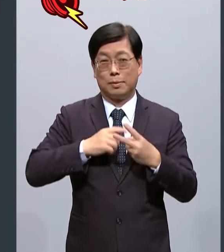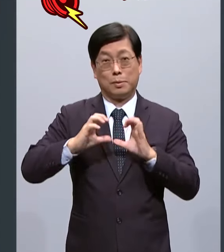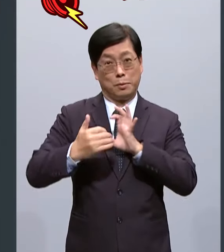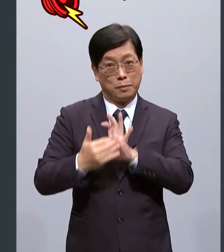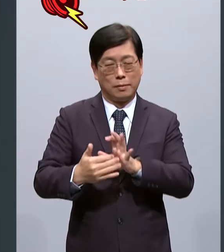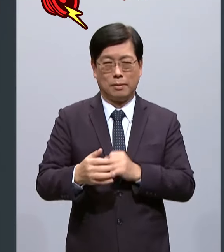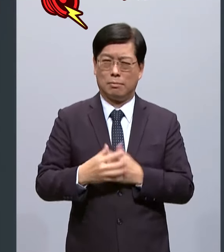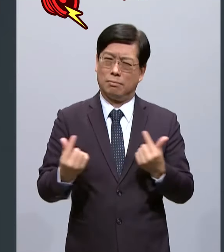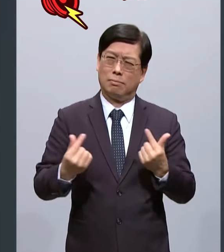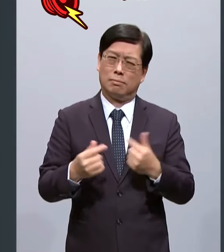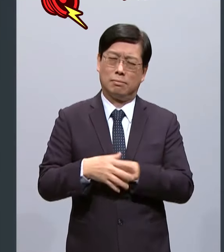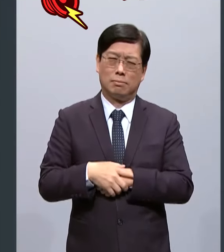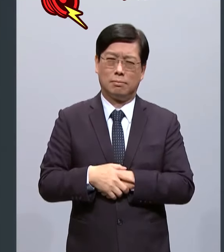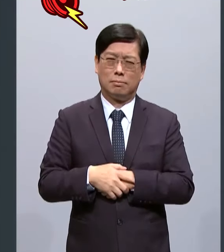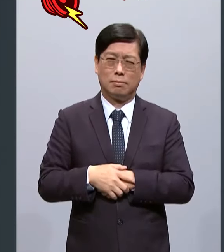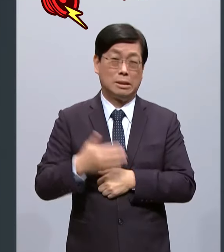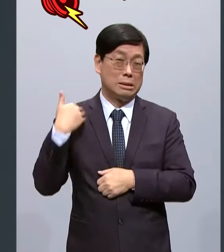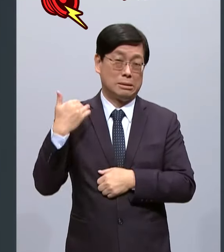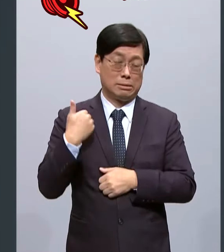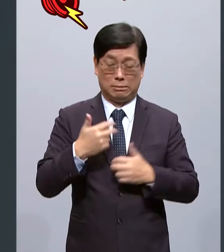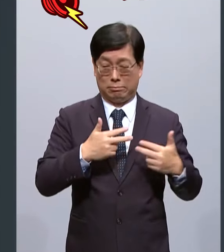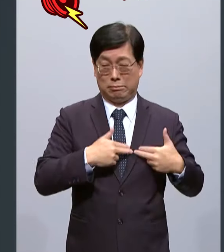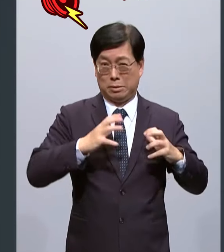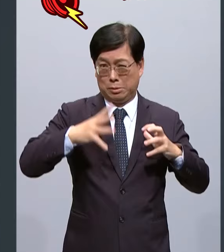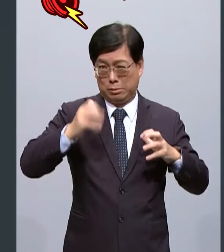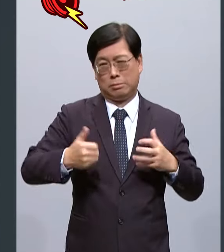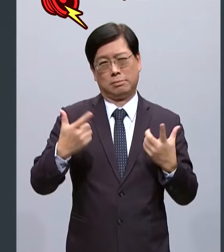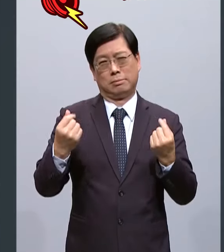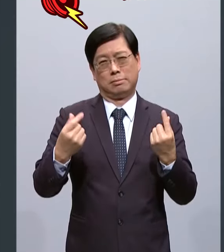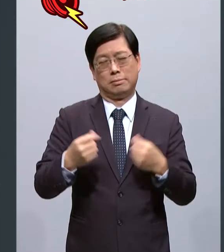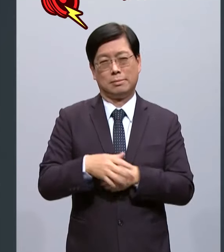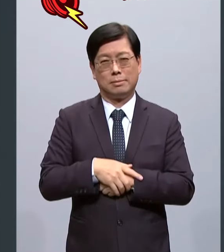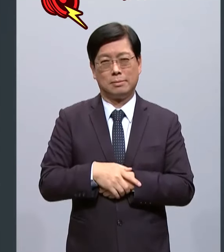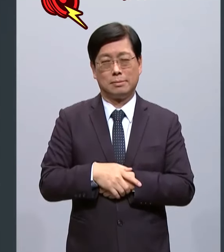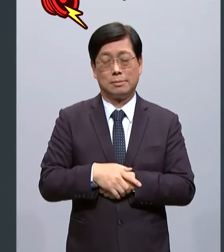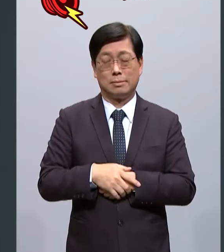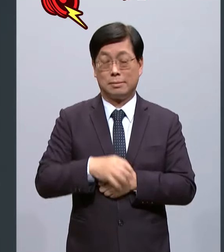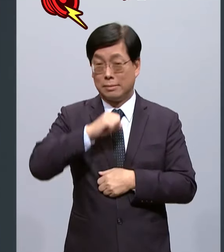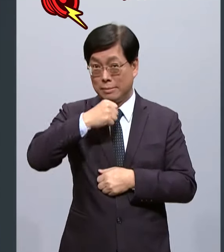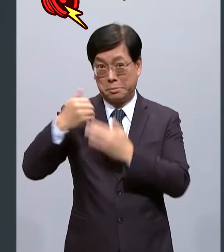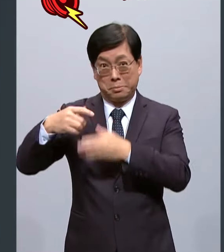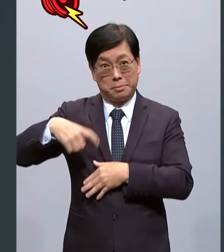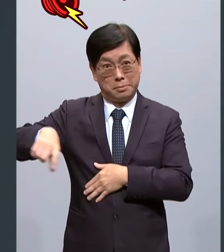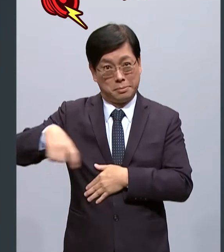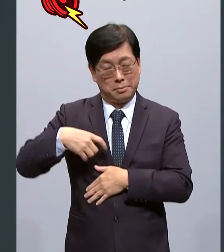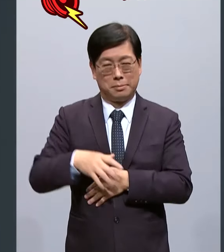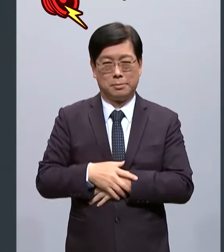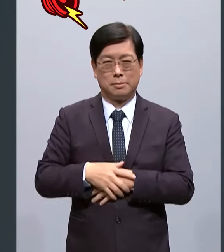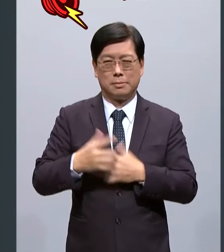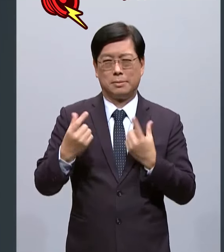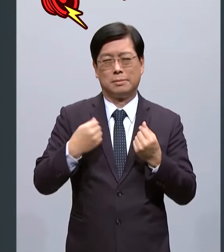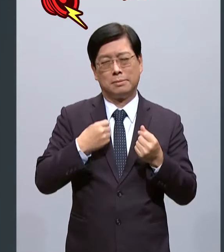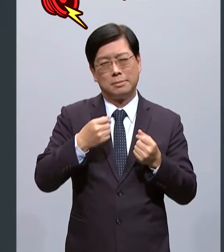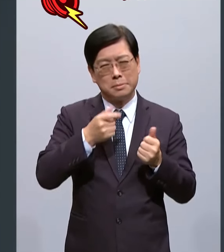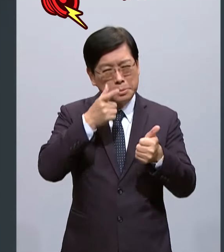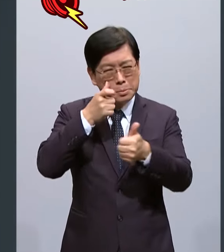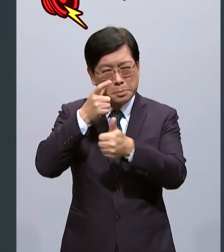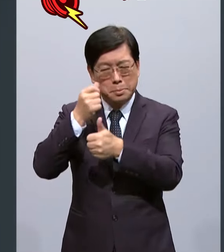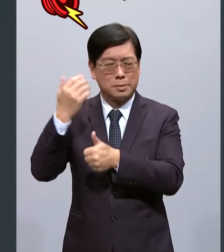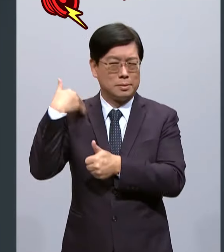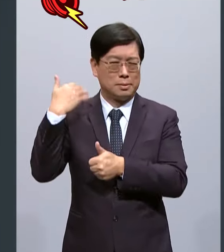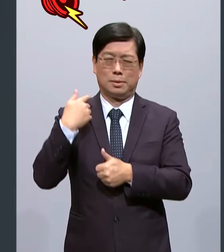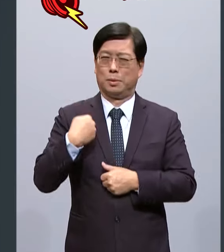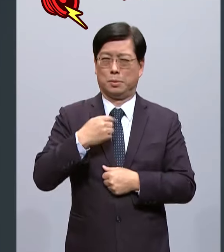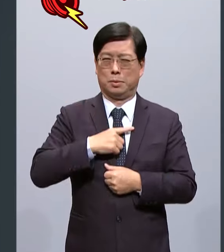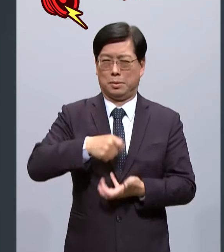看来都没有超过蔡英文总统的范围至于两岸也参考了不少我过去的